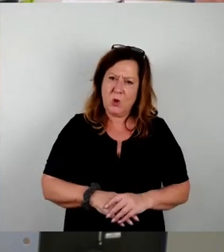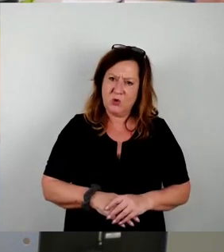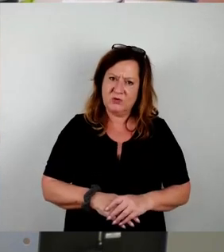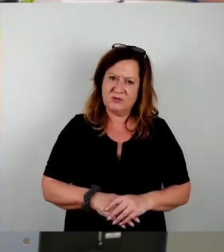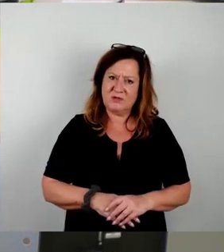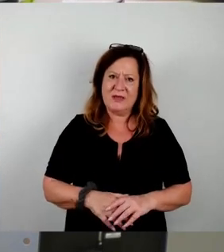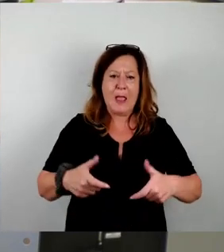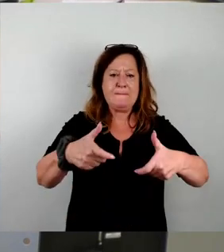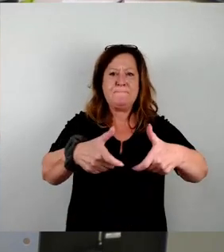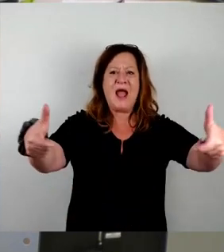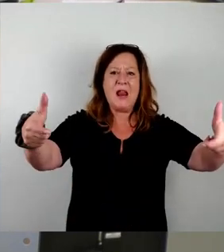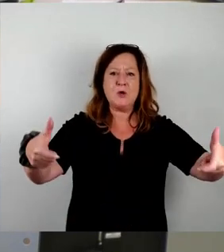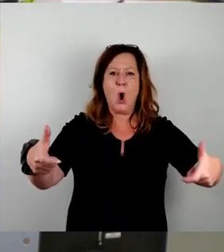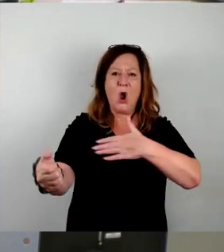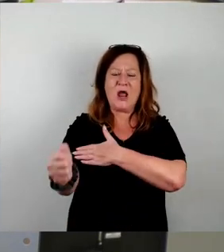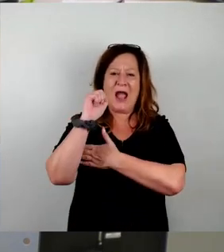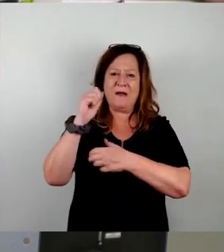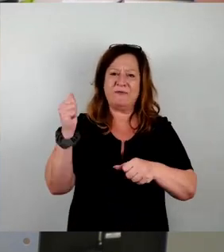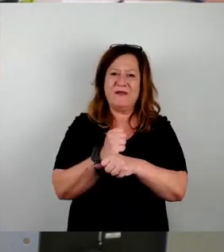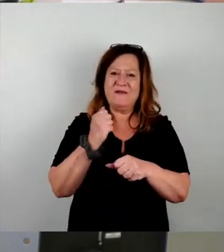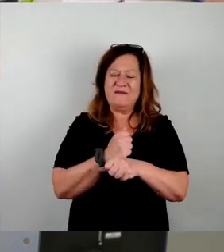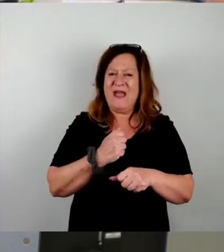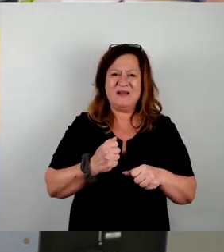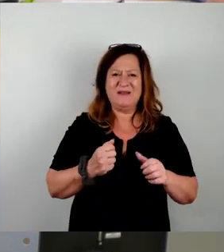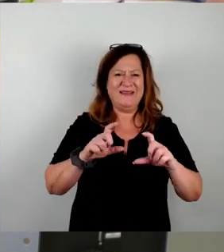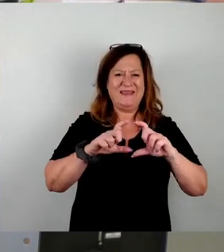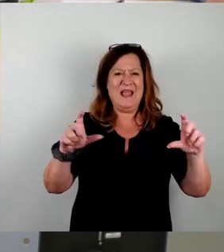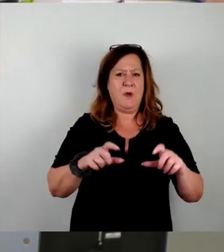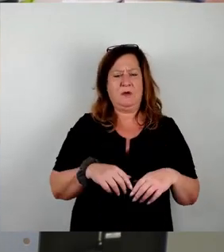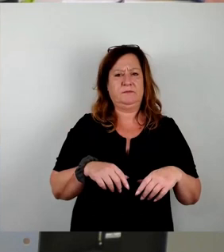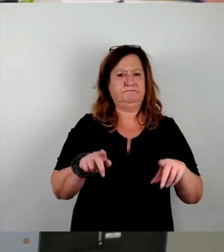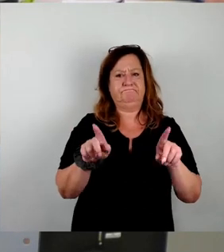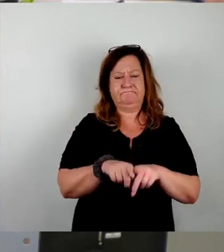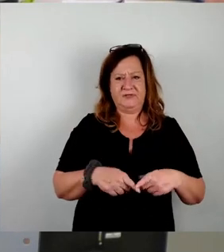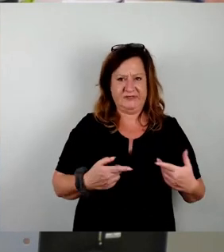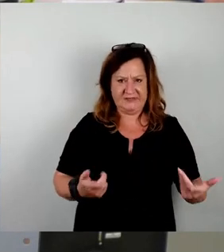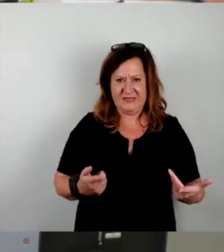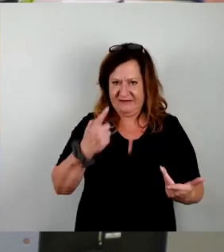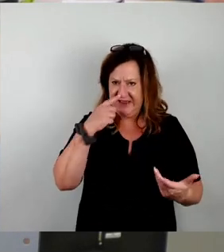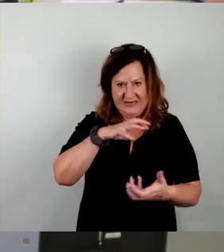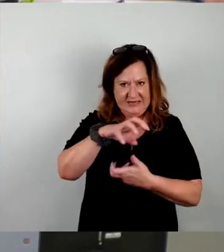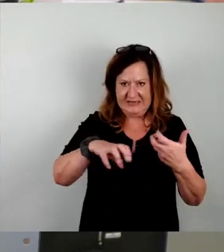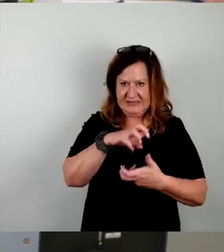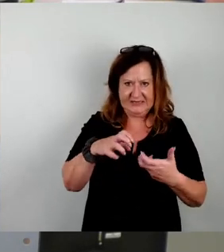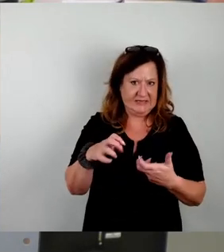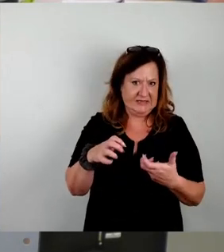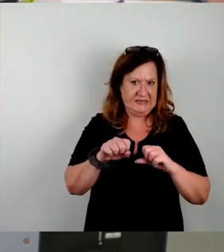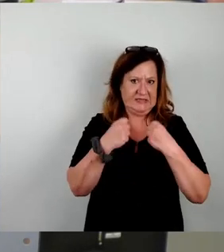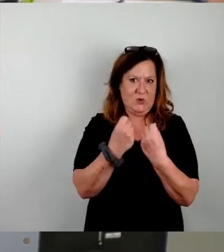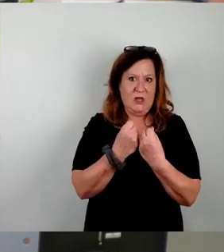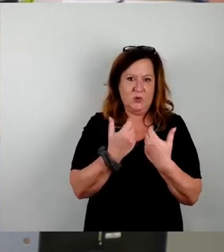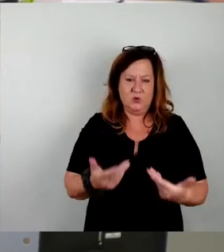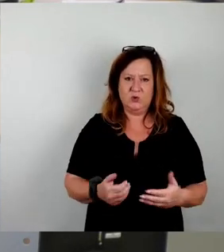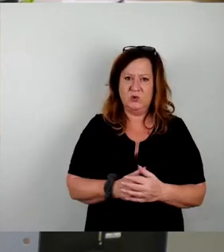Balkonkraftwerke regeln das Thema nicht bei den beschriebenen Krisensituationen. Mit der